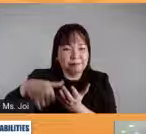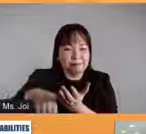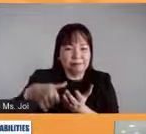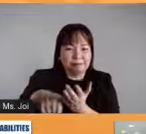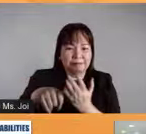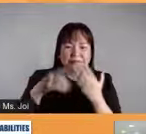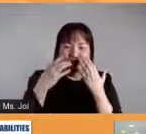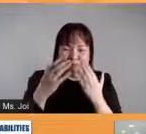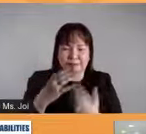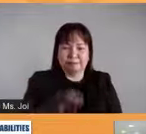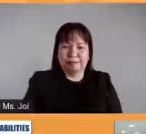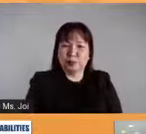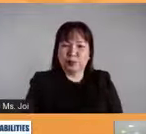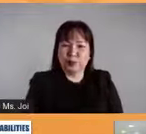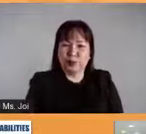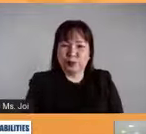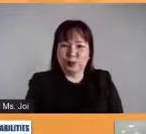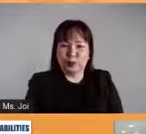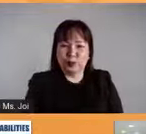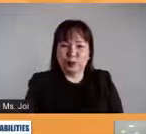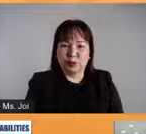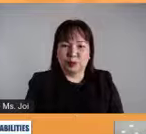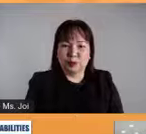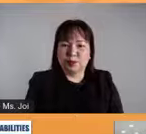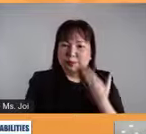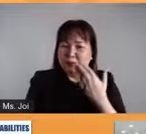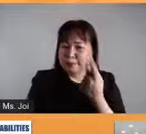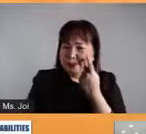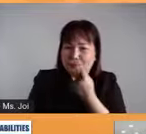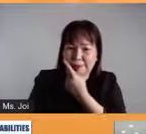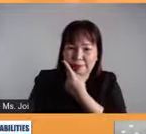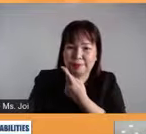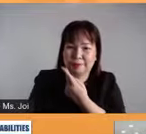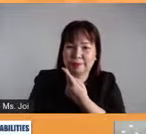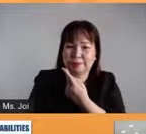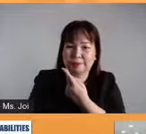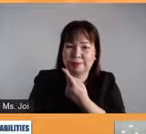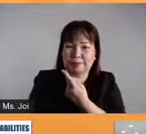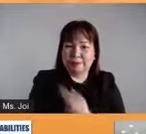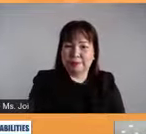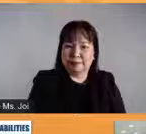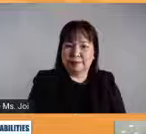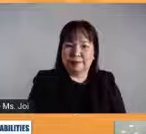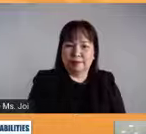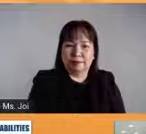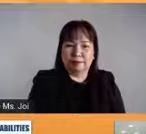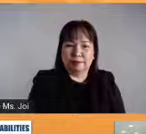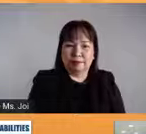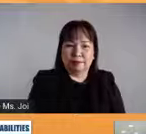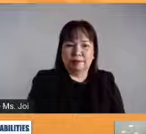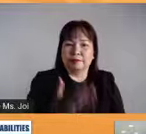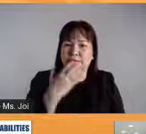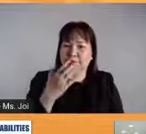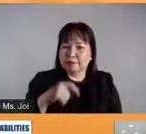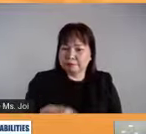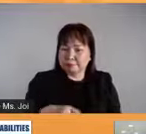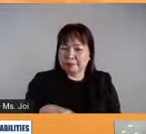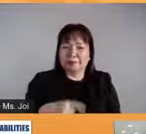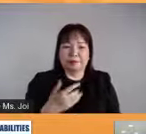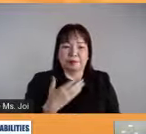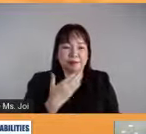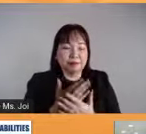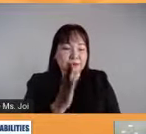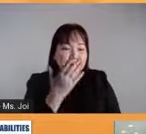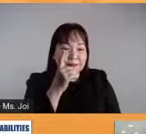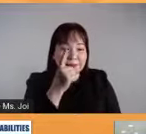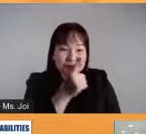you so much po. Thank you very much, Ms. Crisie. Salamat po sa inyong oras. Sir Lauro, magandang umaga din po sa'yo. Good